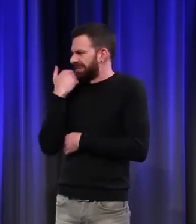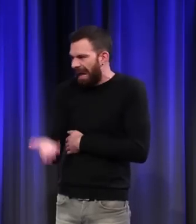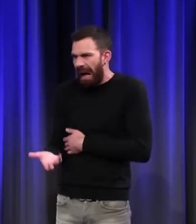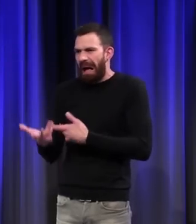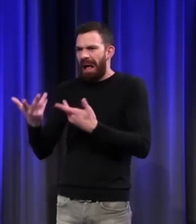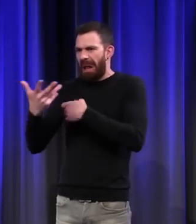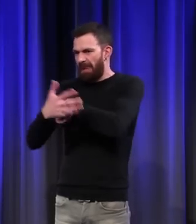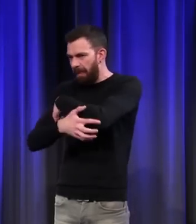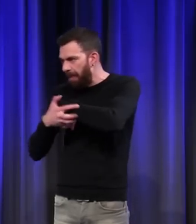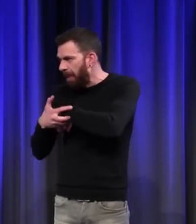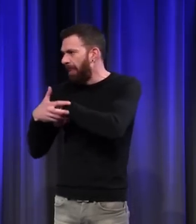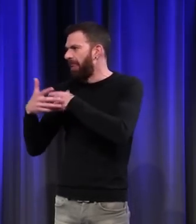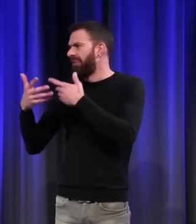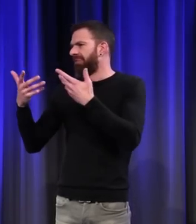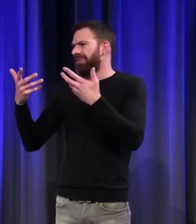pauvre,